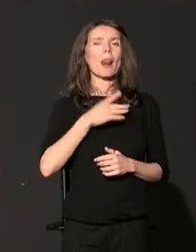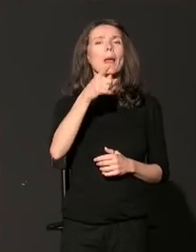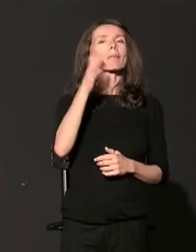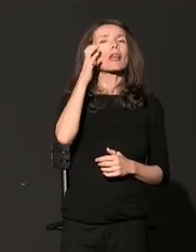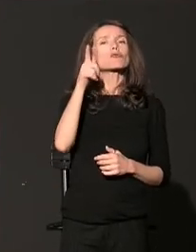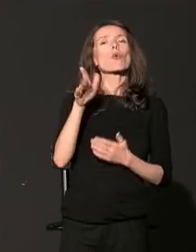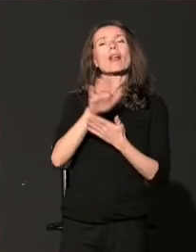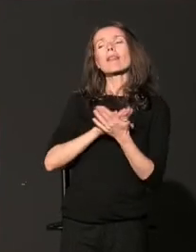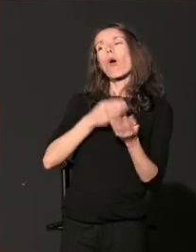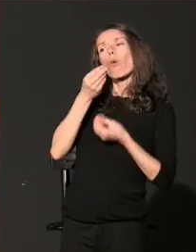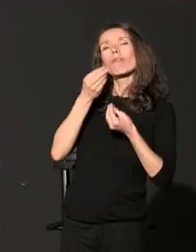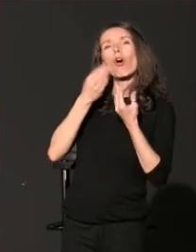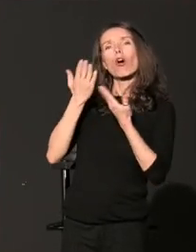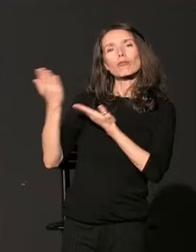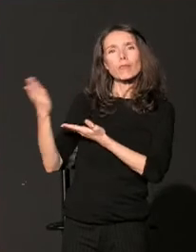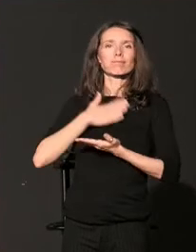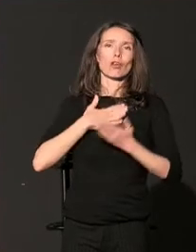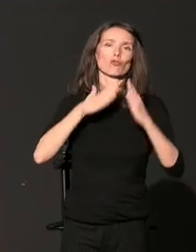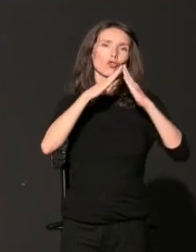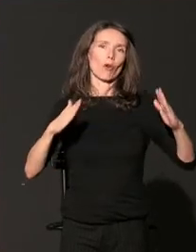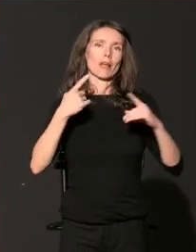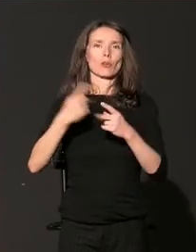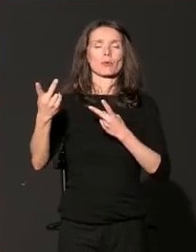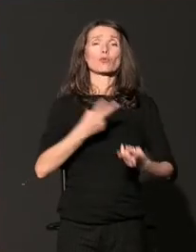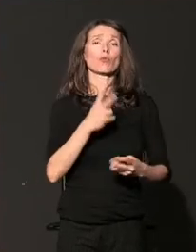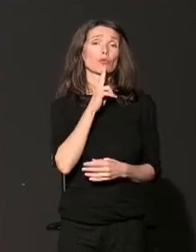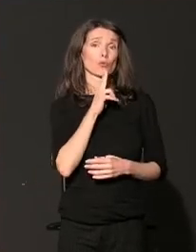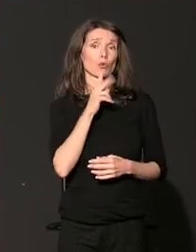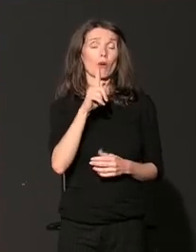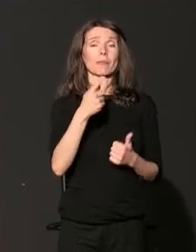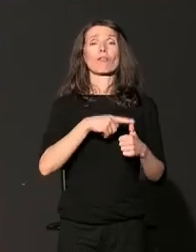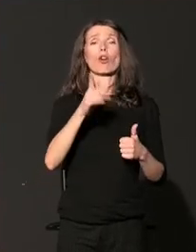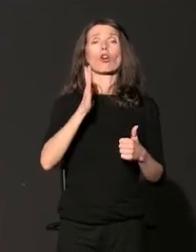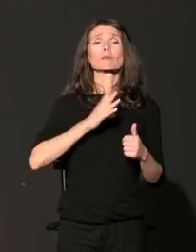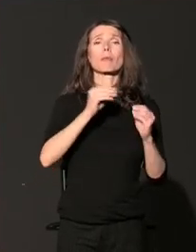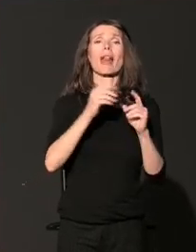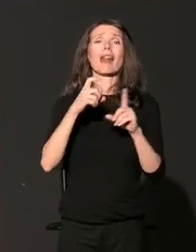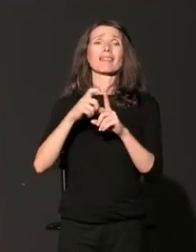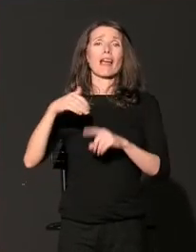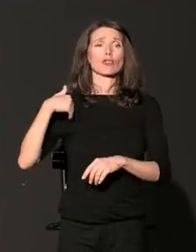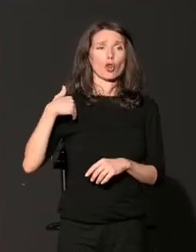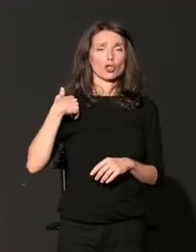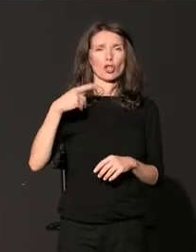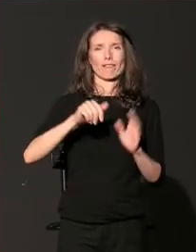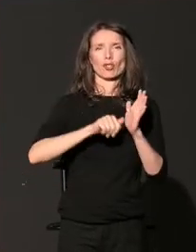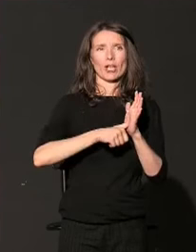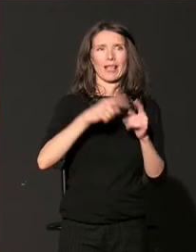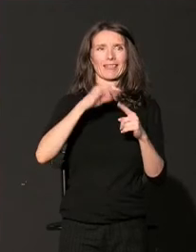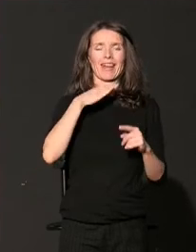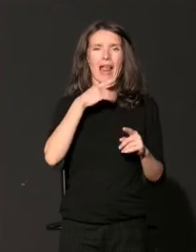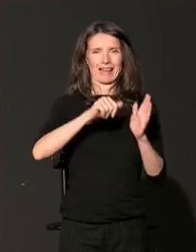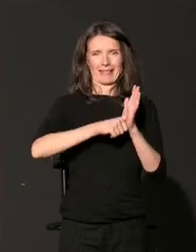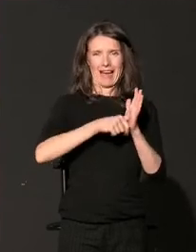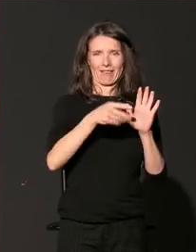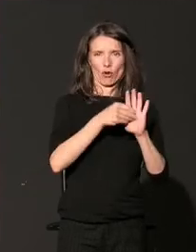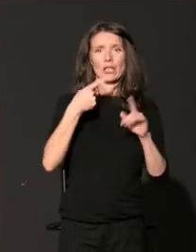naših uvaženih domaćina i gostiju. To su pre svega gospođa Biljana Daki Đorđević iz Strak fondacije, zatim